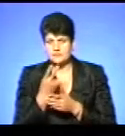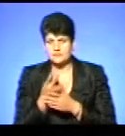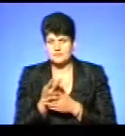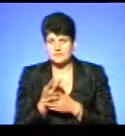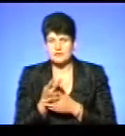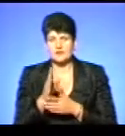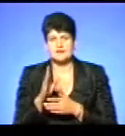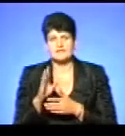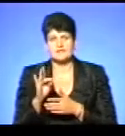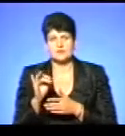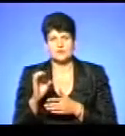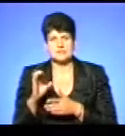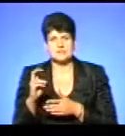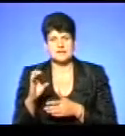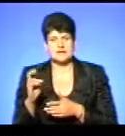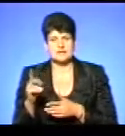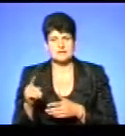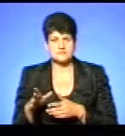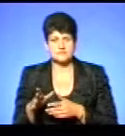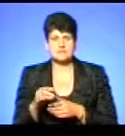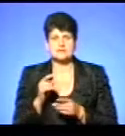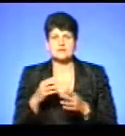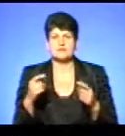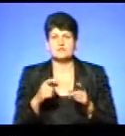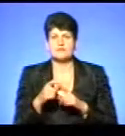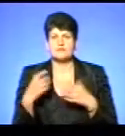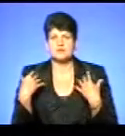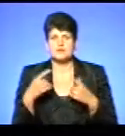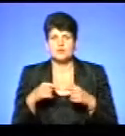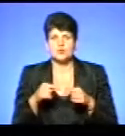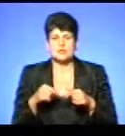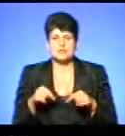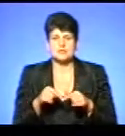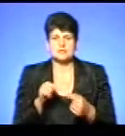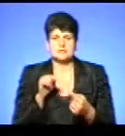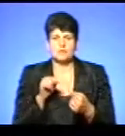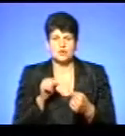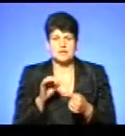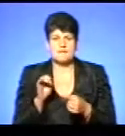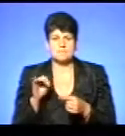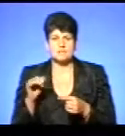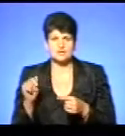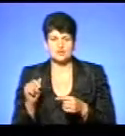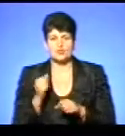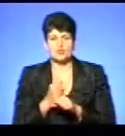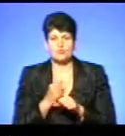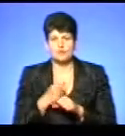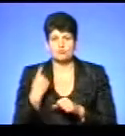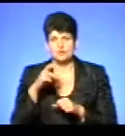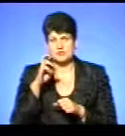вірусу сказу. Зазначу, за словами начальника відділу організації протиепізоотичної роботи обласної